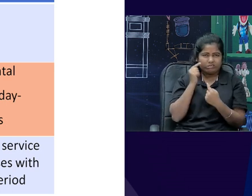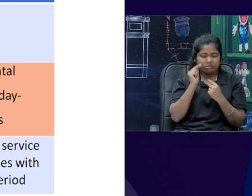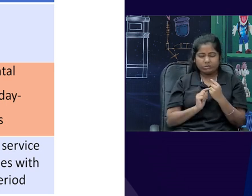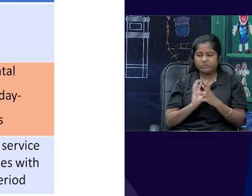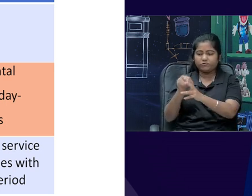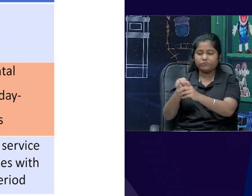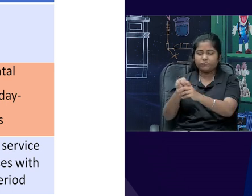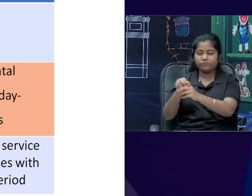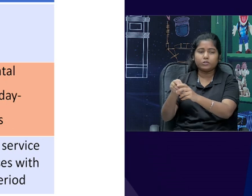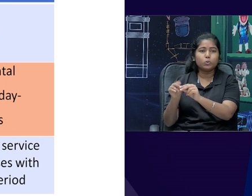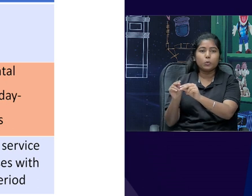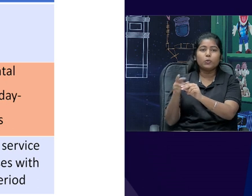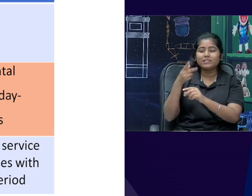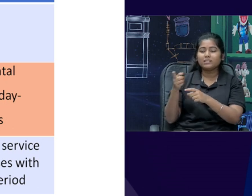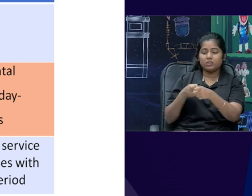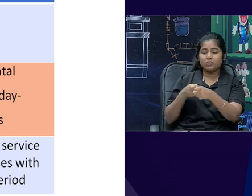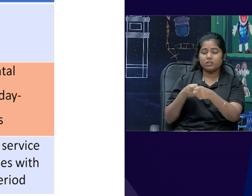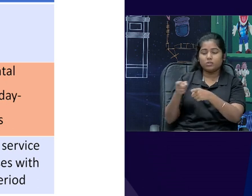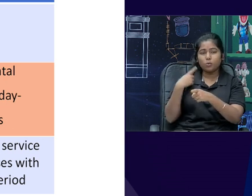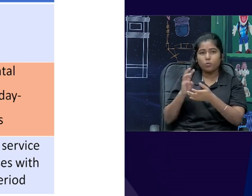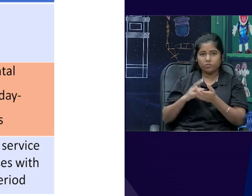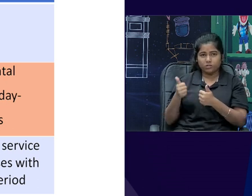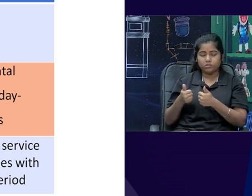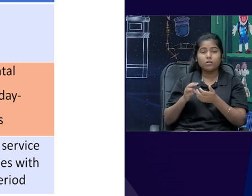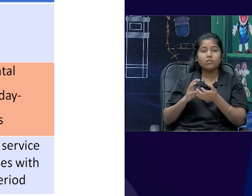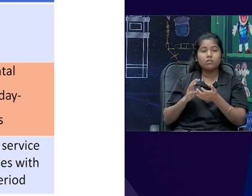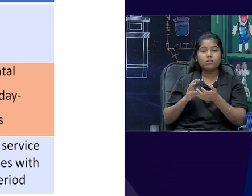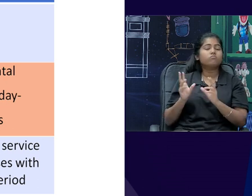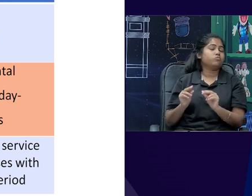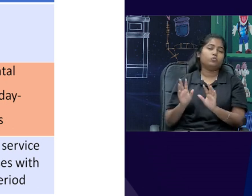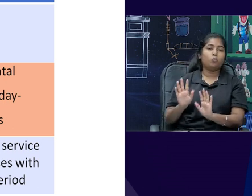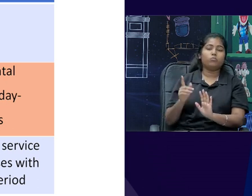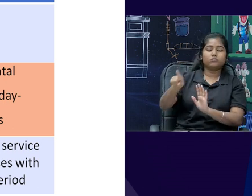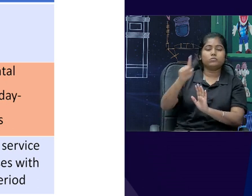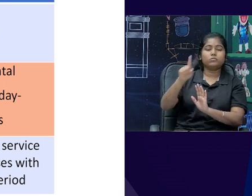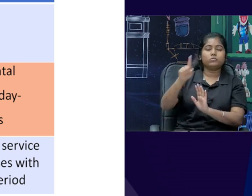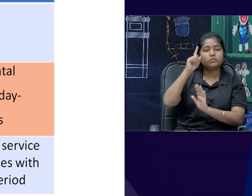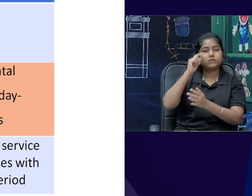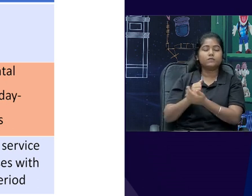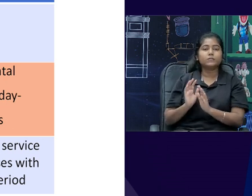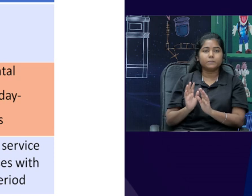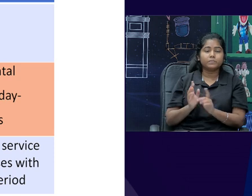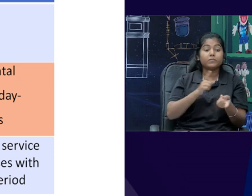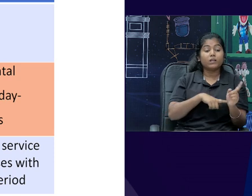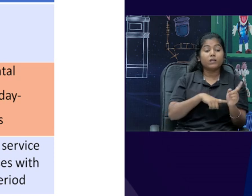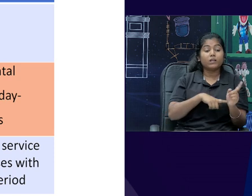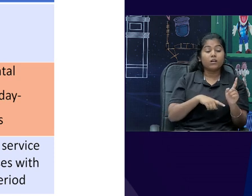नहीं है, क्योंकि कोई minister is not in charge of this, statutory corporation, control and accountability, अब